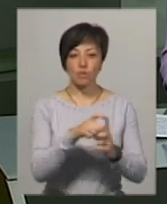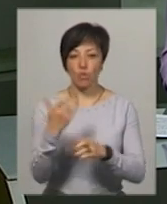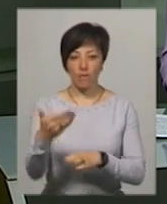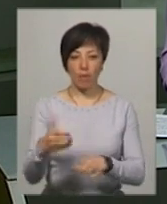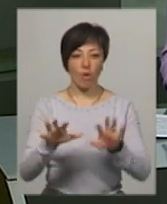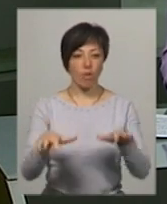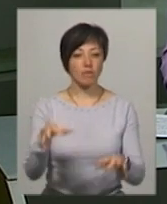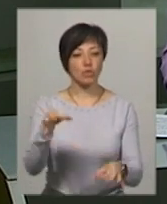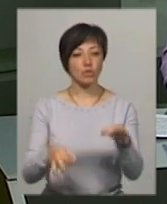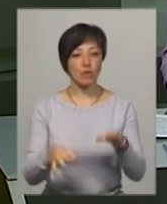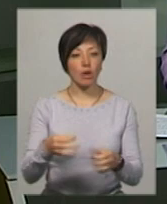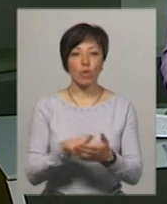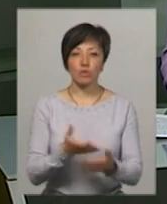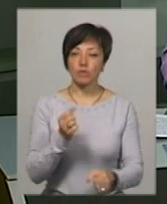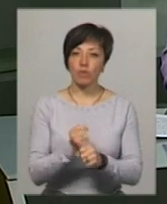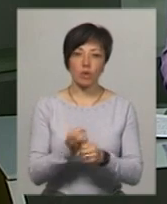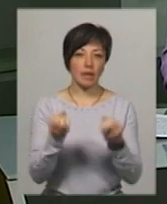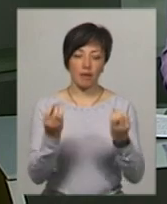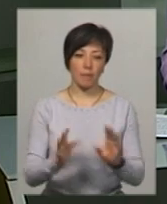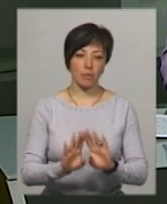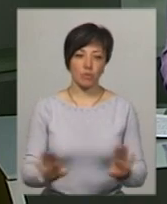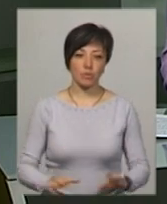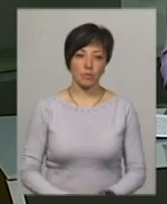Валентини Іллінського, оцінювати роботу було непросто.